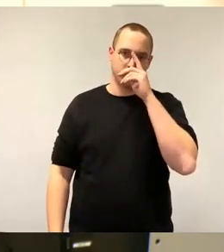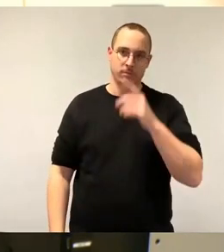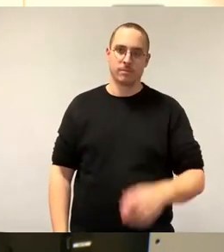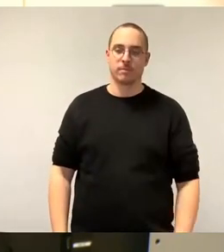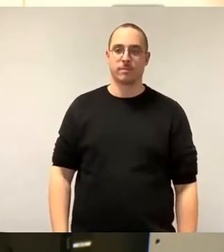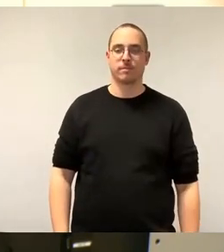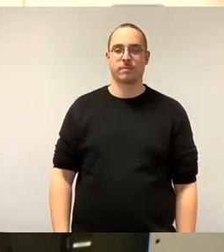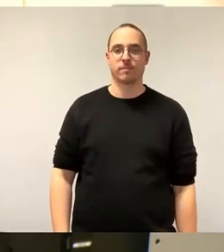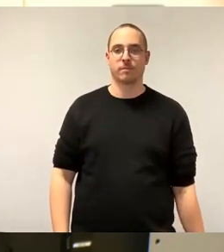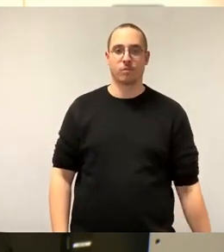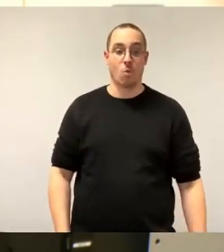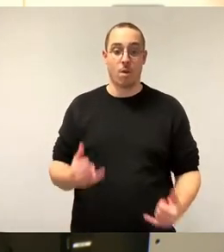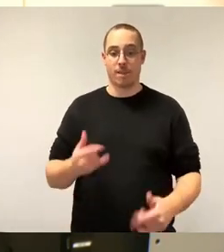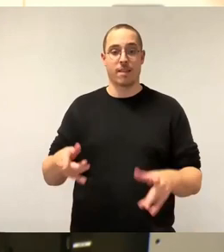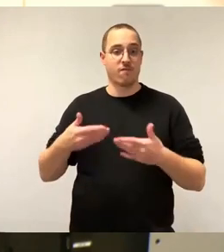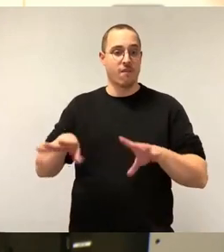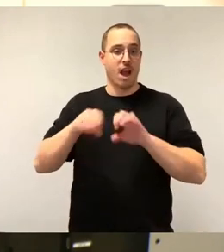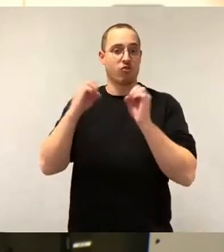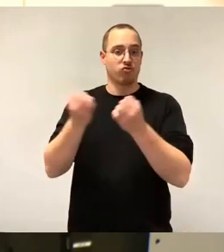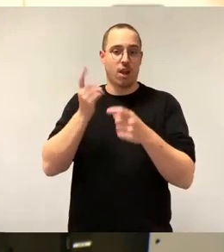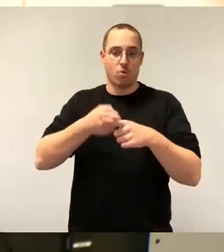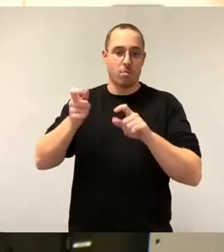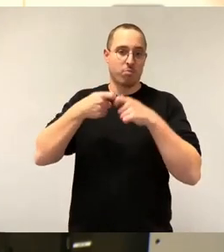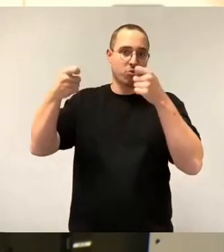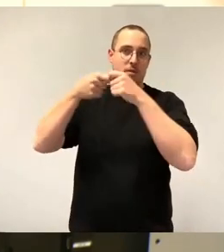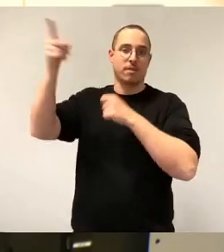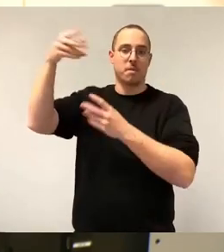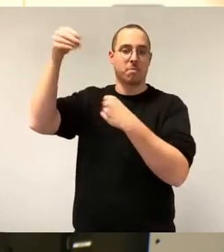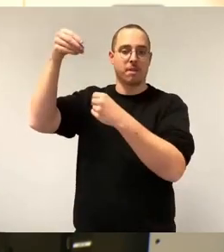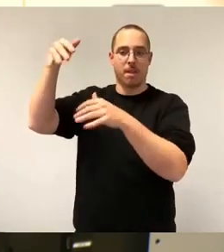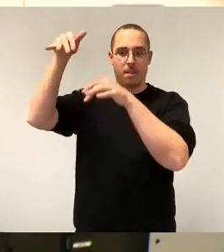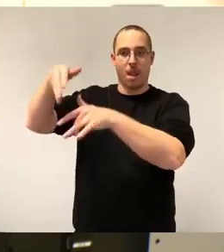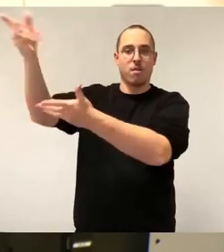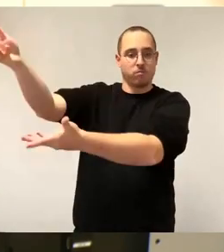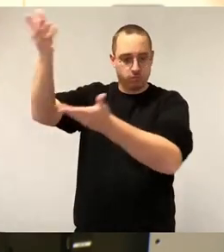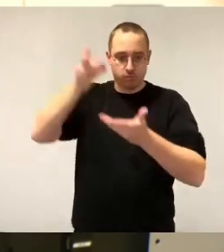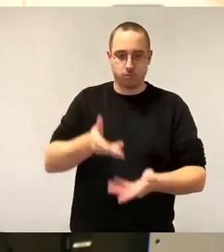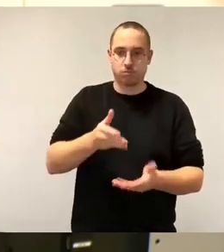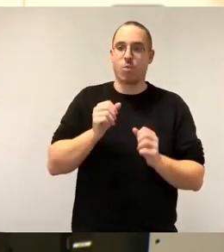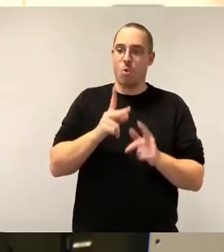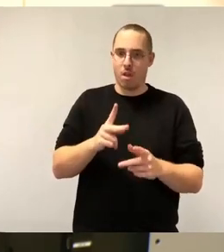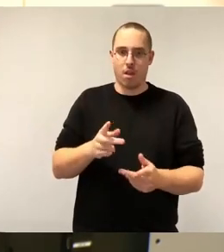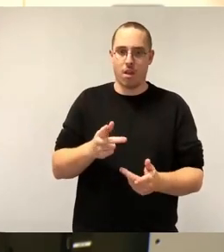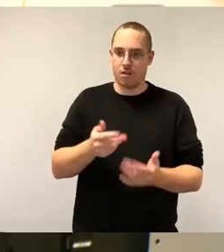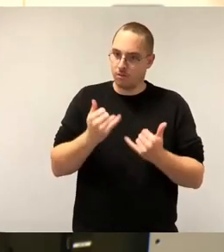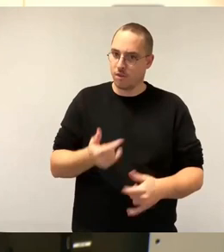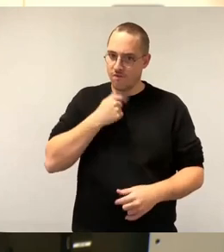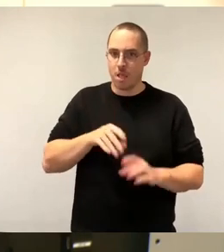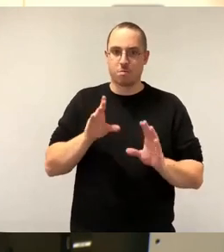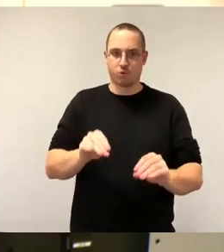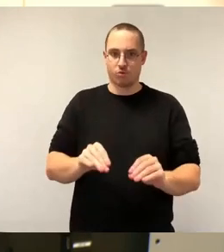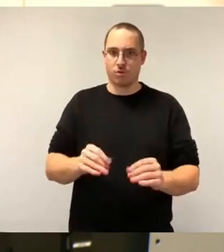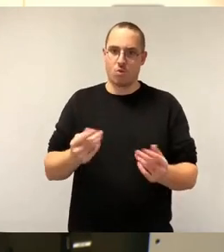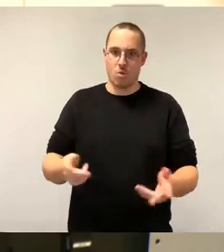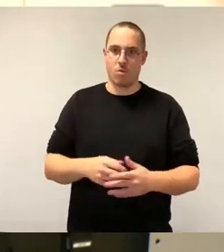geradezu Quatsch, die nicht zu verwenden. Denn dann gehen Sie wieder in den großen Finanzhaushalt von Herrn Vorher an. Und er wird das nächste Mal sagen, wozu braucht es denn eigentlich diese